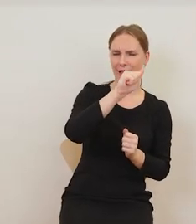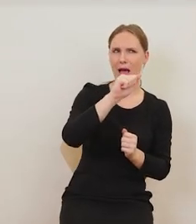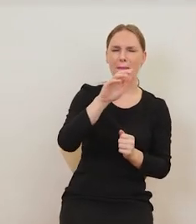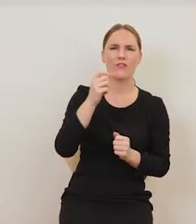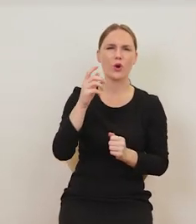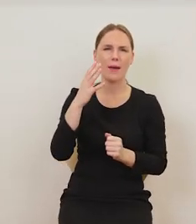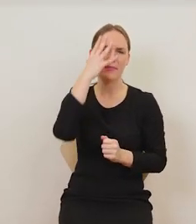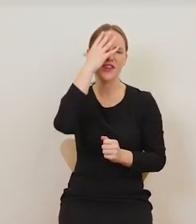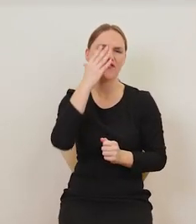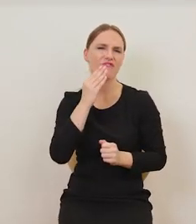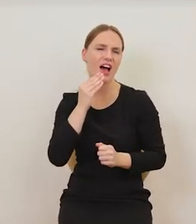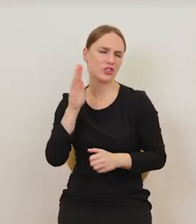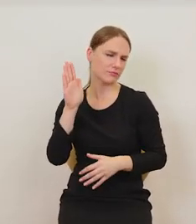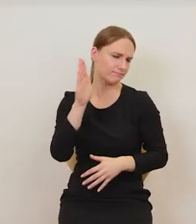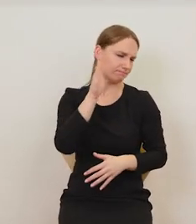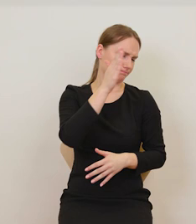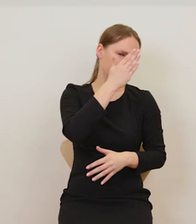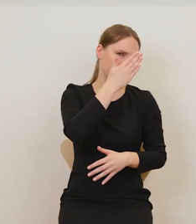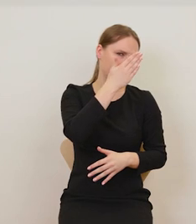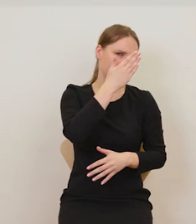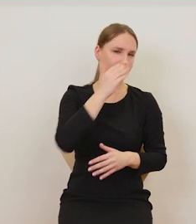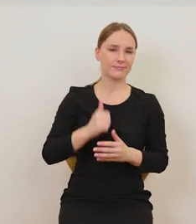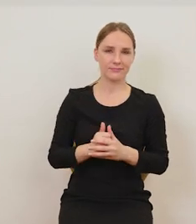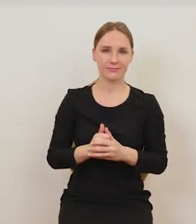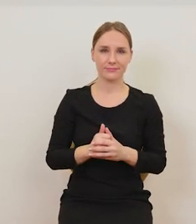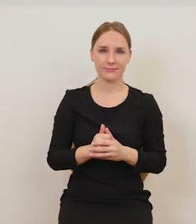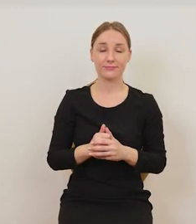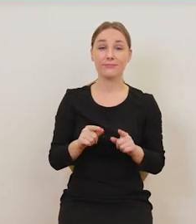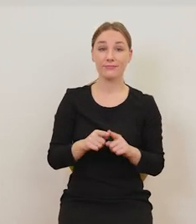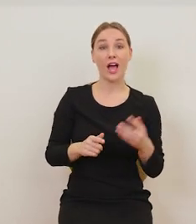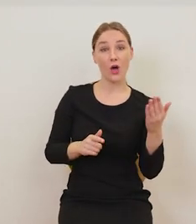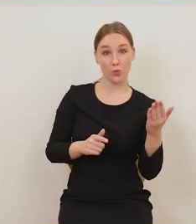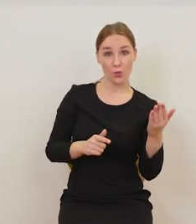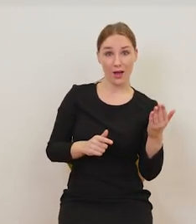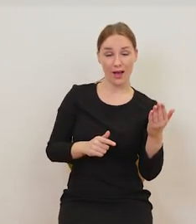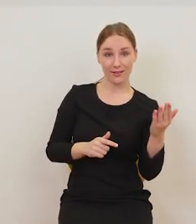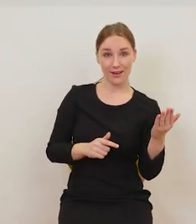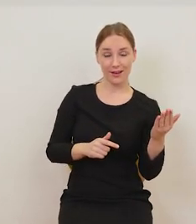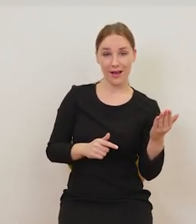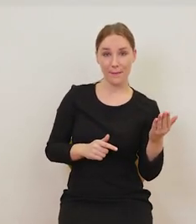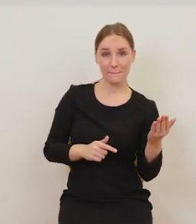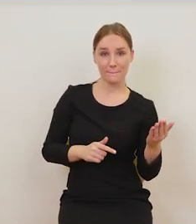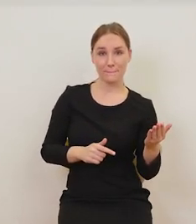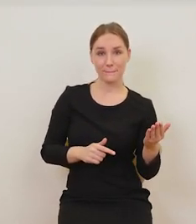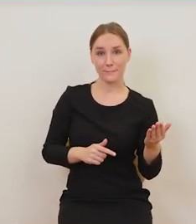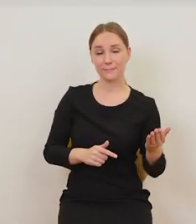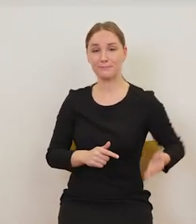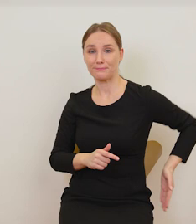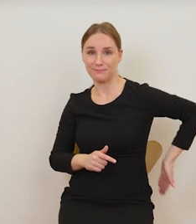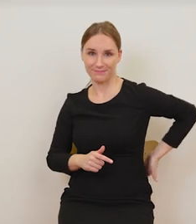zasłaniający ręką swoją twarz, a druga ręka zasłania